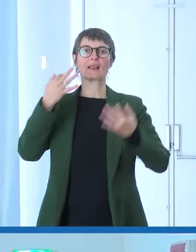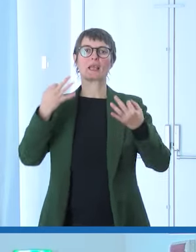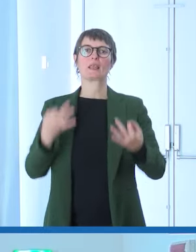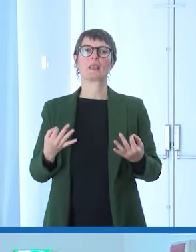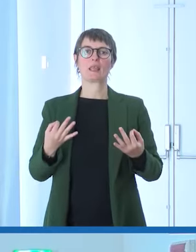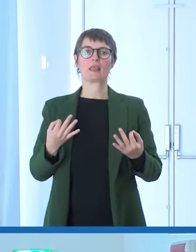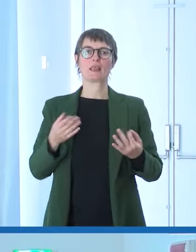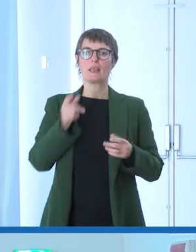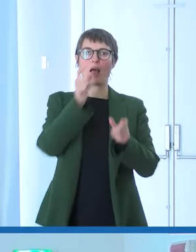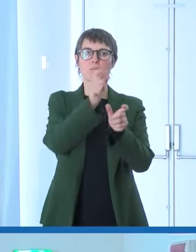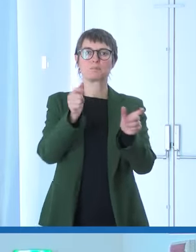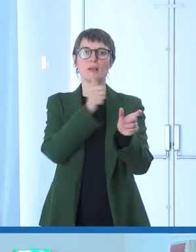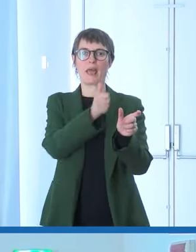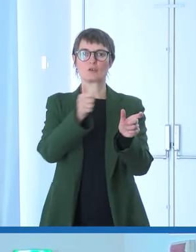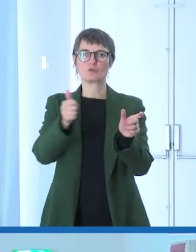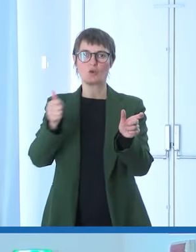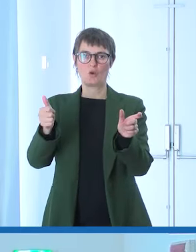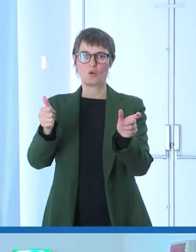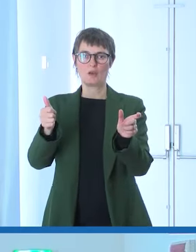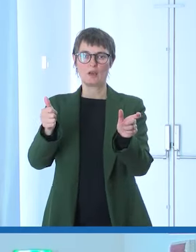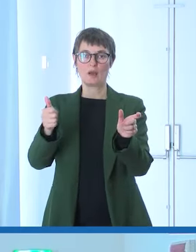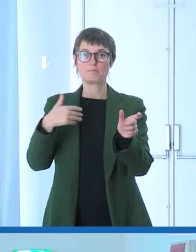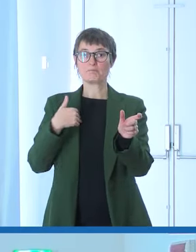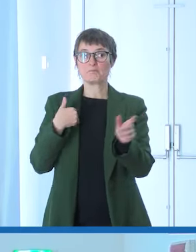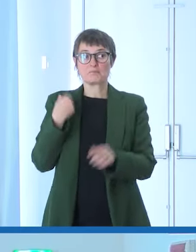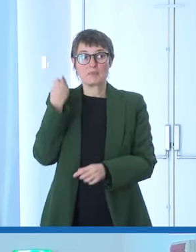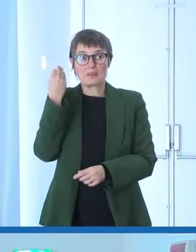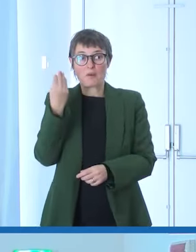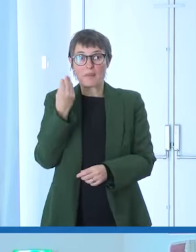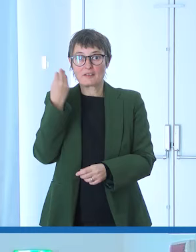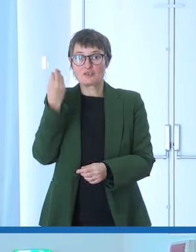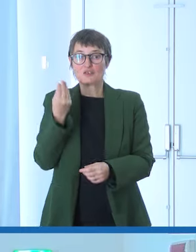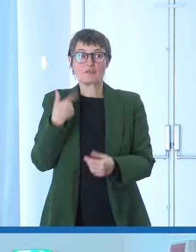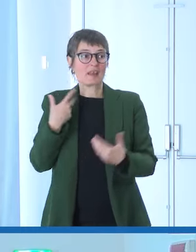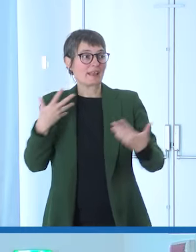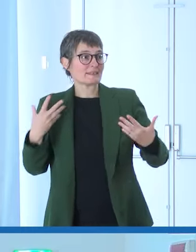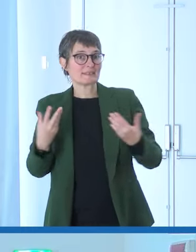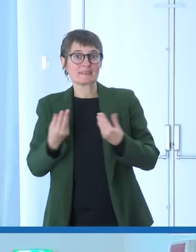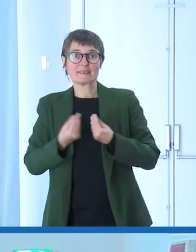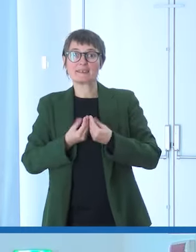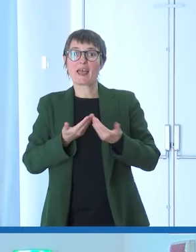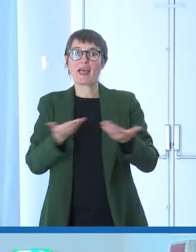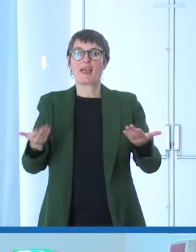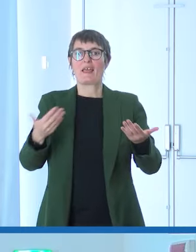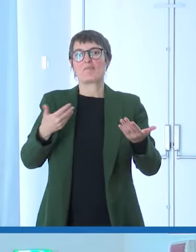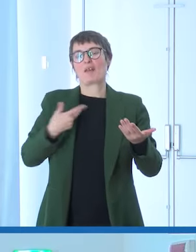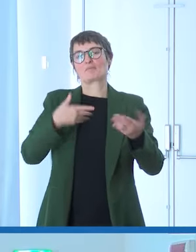E penso appunto che con voi esperti, giornalisti, comunicatori